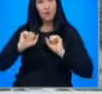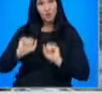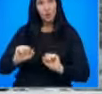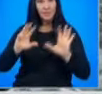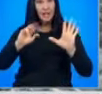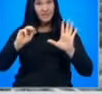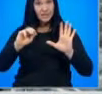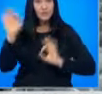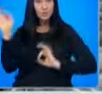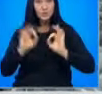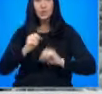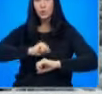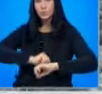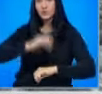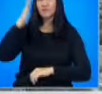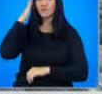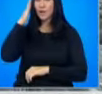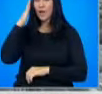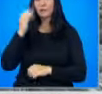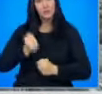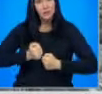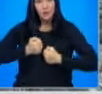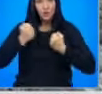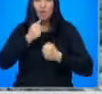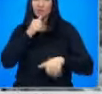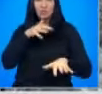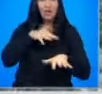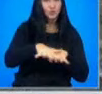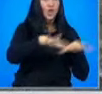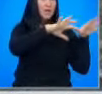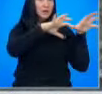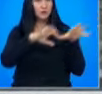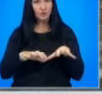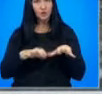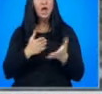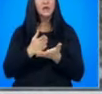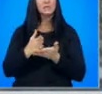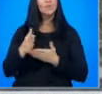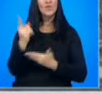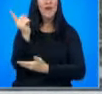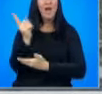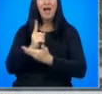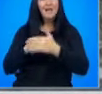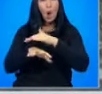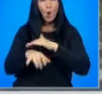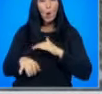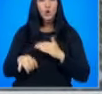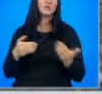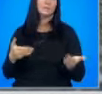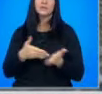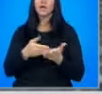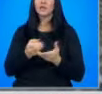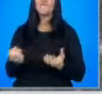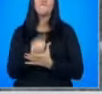защита, 90% от общините в страната са застрашени от наводнение и сплачища. Според геолози, в резултат на вулканичната